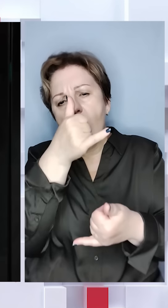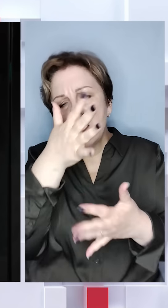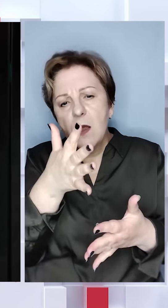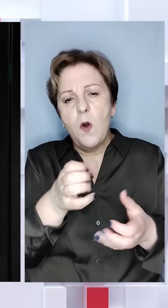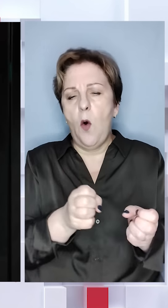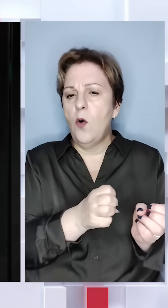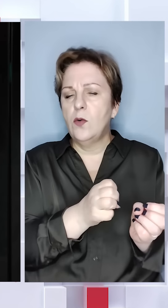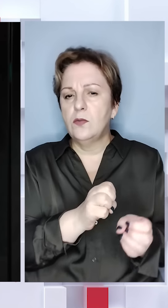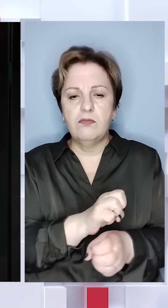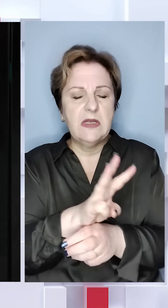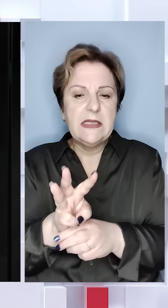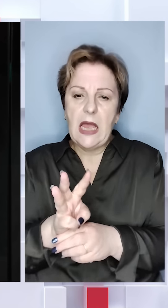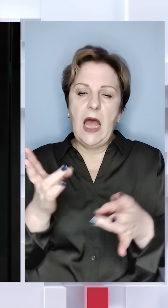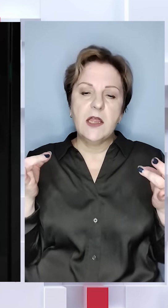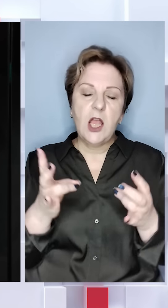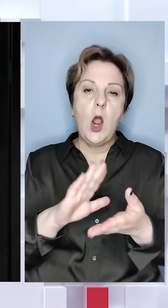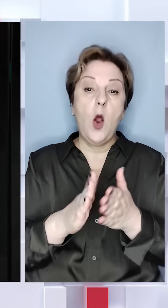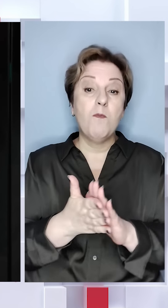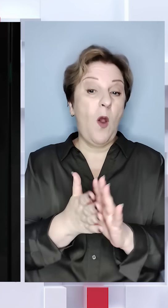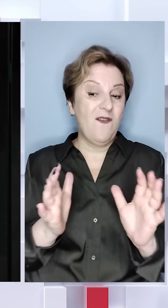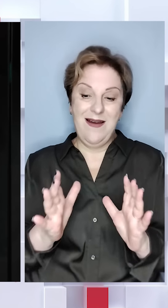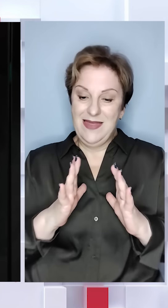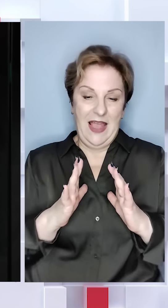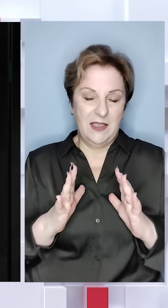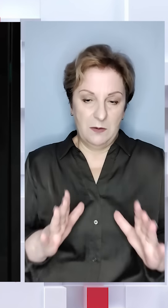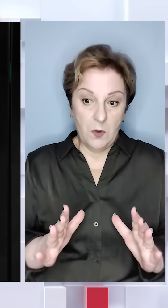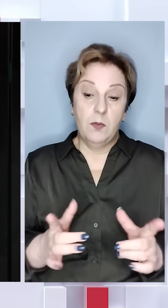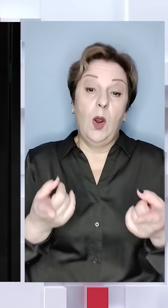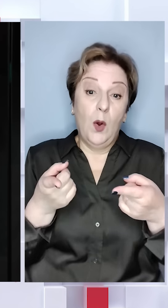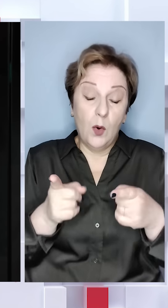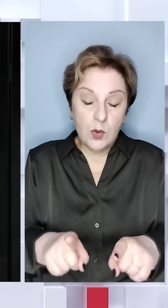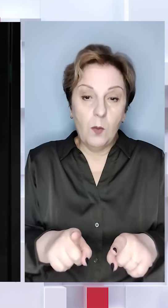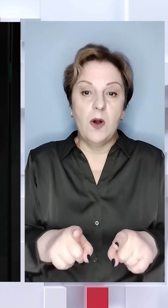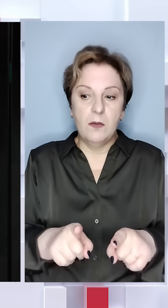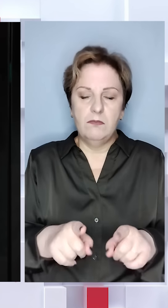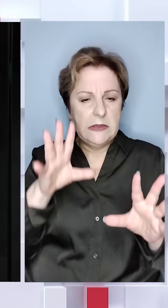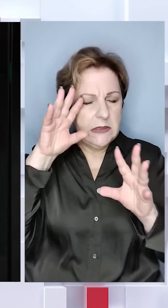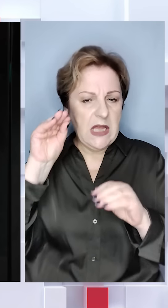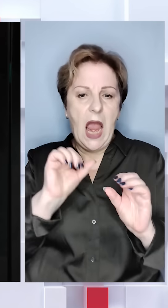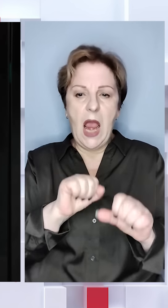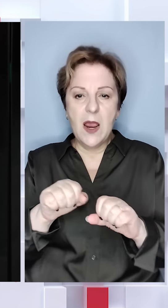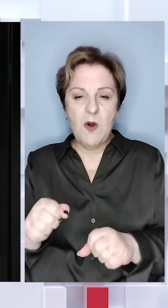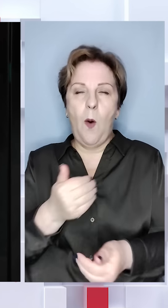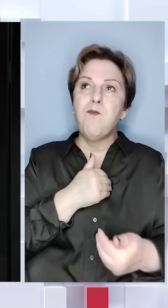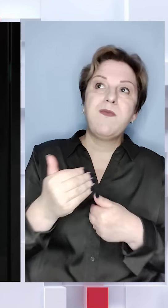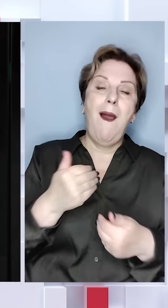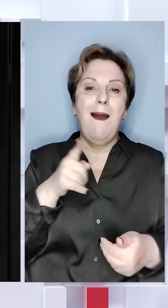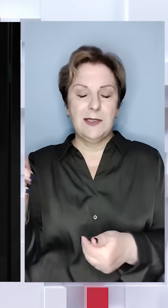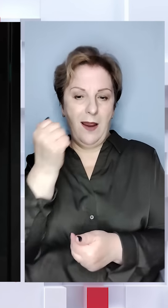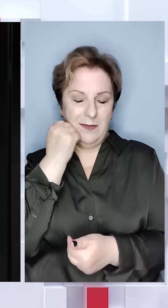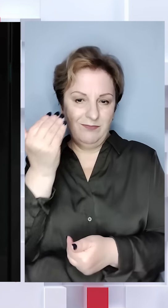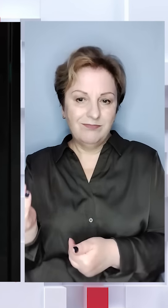можете забезпечити необхідні умови зберігання, і вже не існувало. Тому, не дивлячись на можливі бажання,